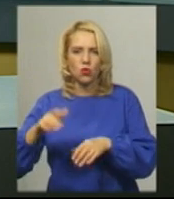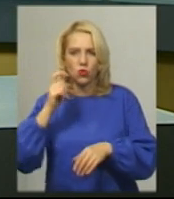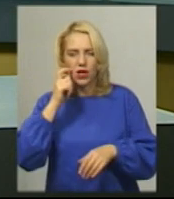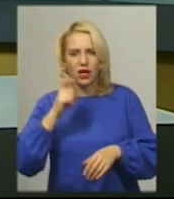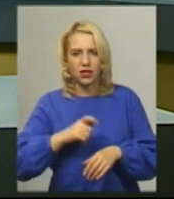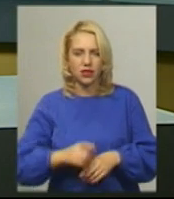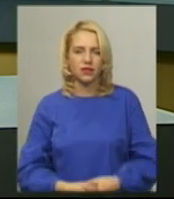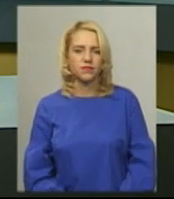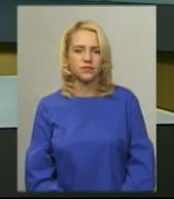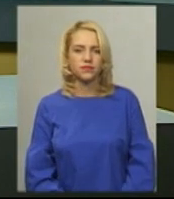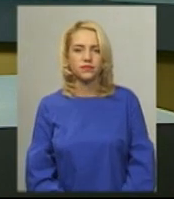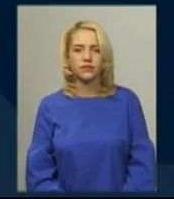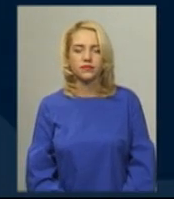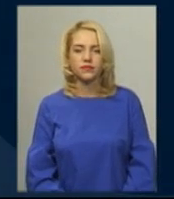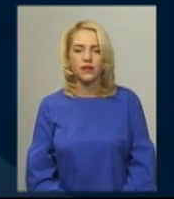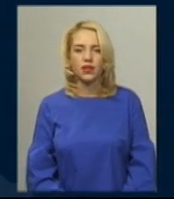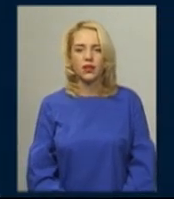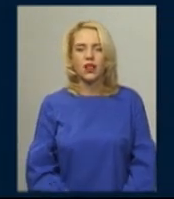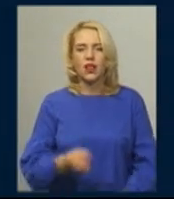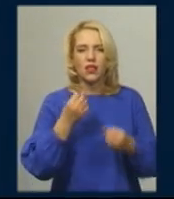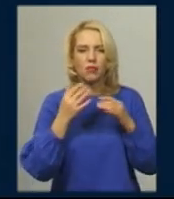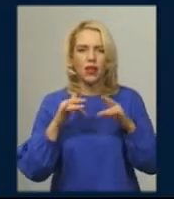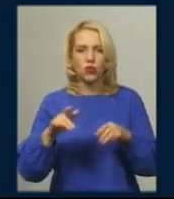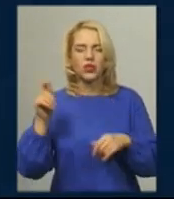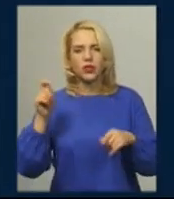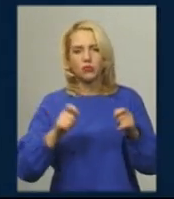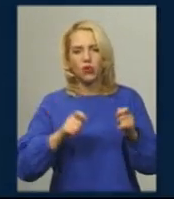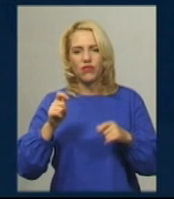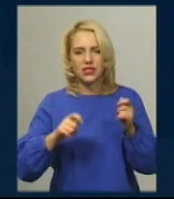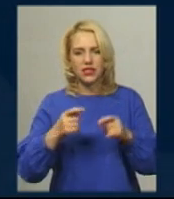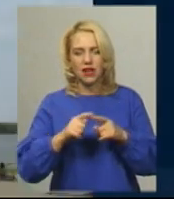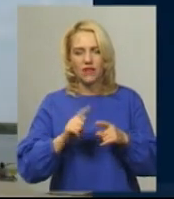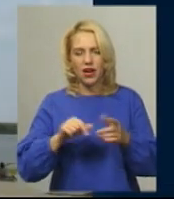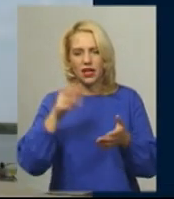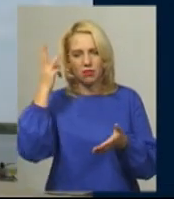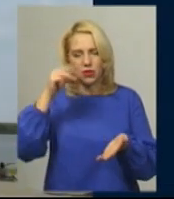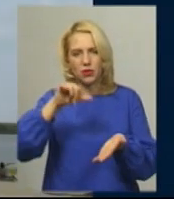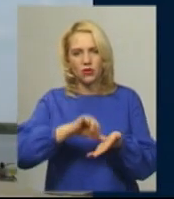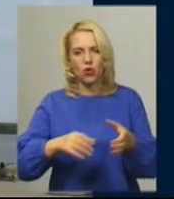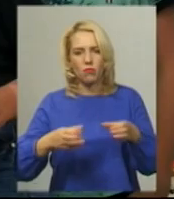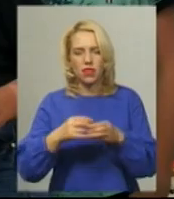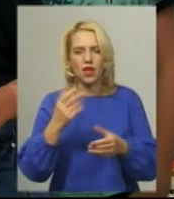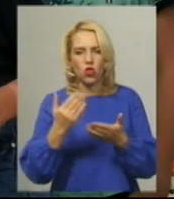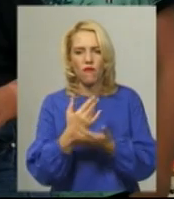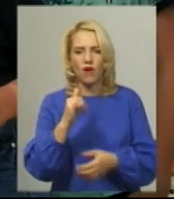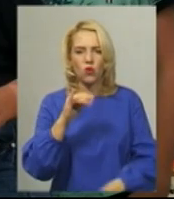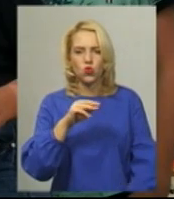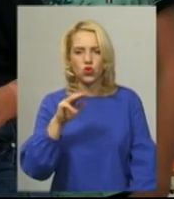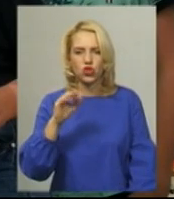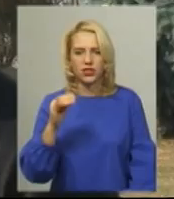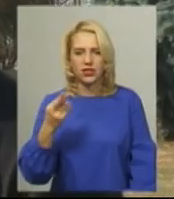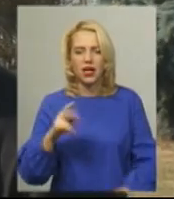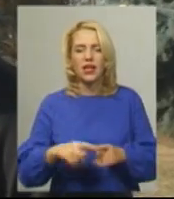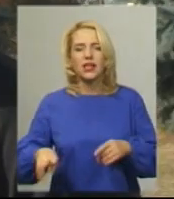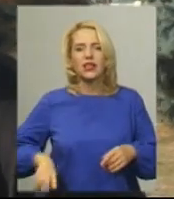дивіться далі у сюжеті. На благодійному фестивалі повітряних зміїв Хмельничину представляла команда з нової ушиці. Директор обласної філії